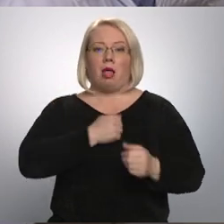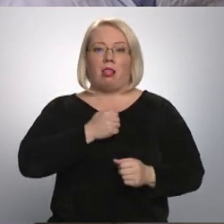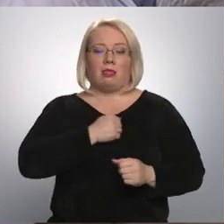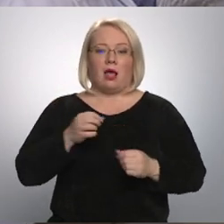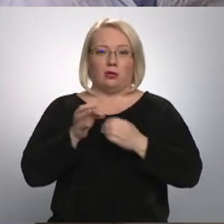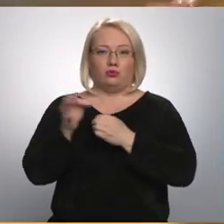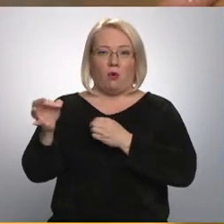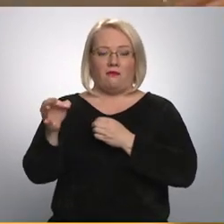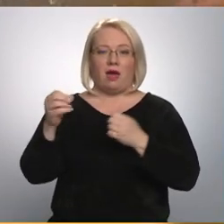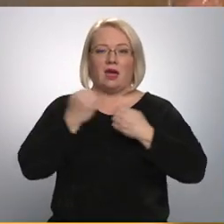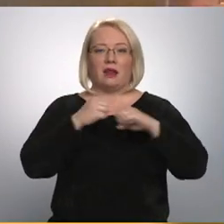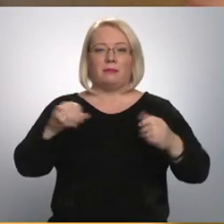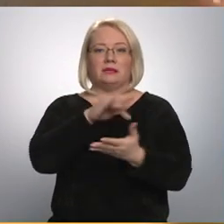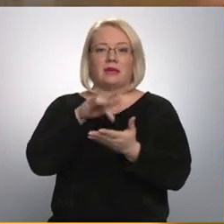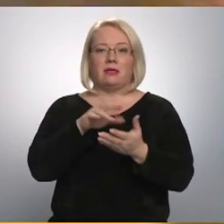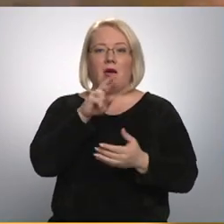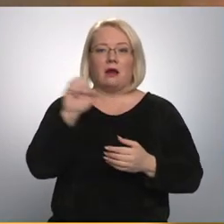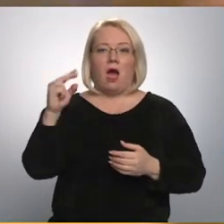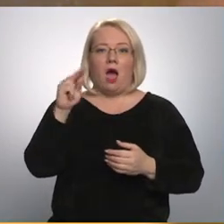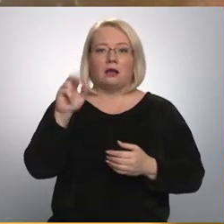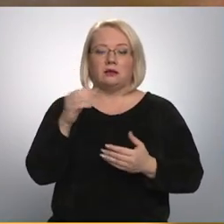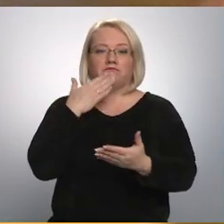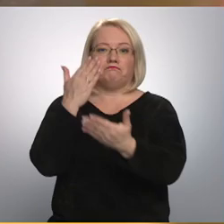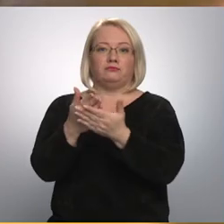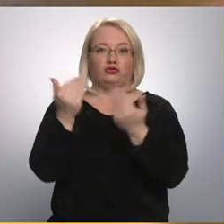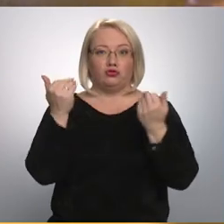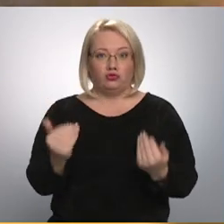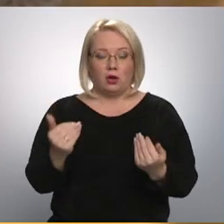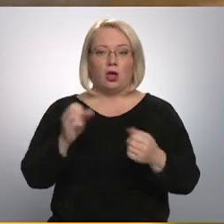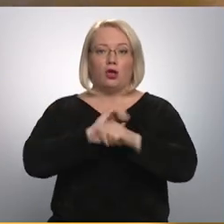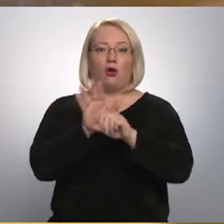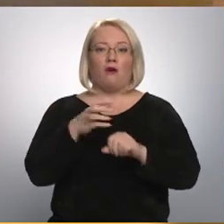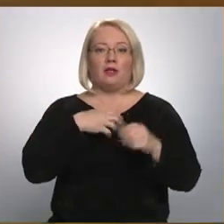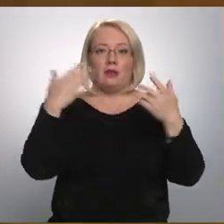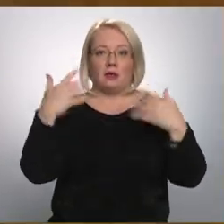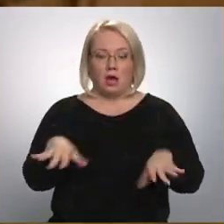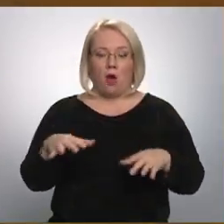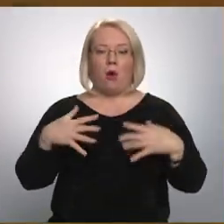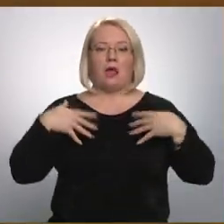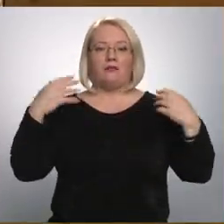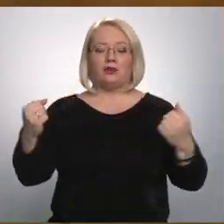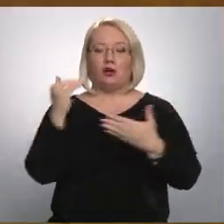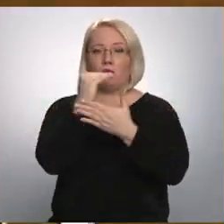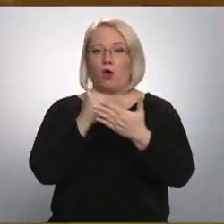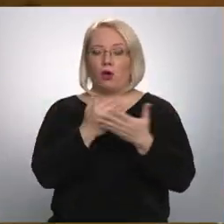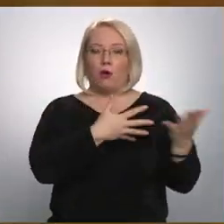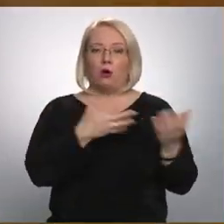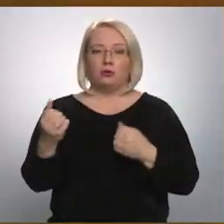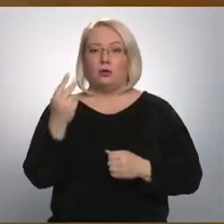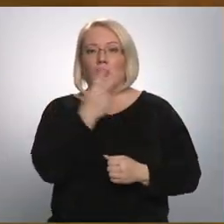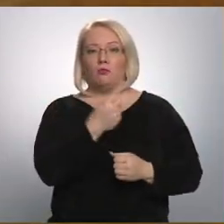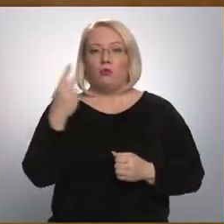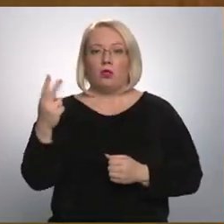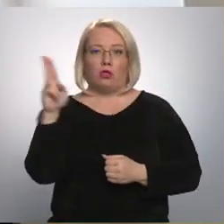novada rehabilitācijas centrā Rāzna. Piesakoties šodien, COVID-u izslimojušais atvesaļošanas programmā tiktu uzņemts 22.